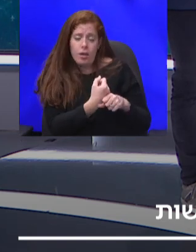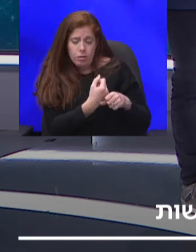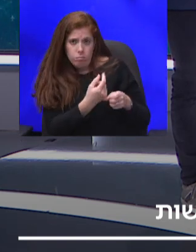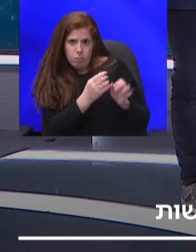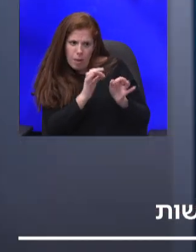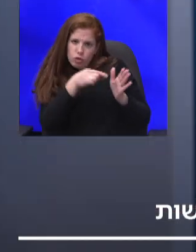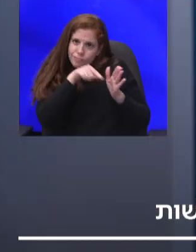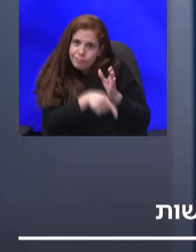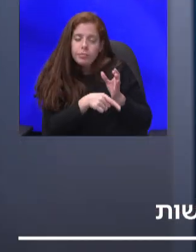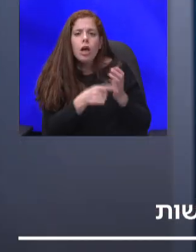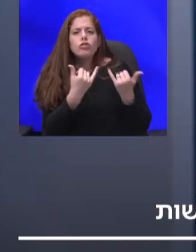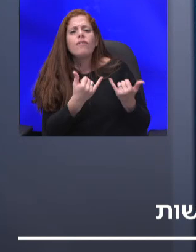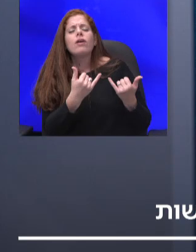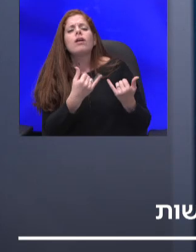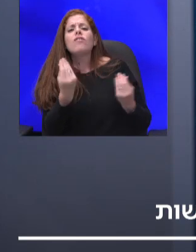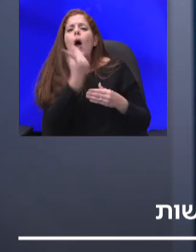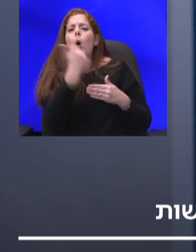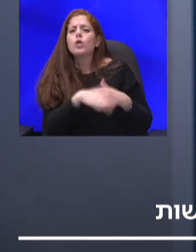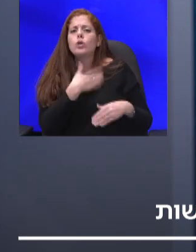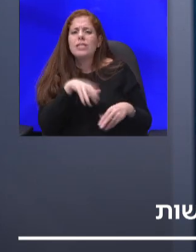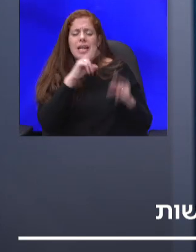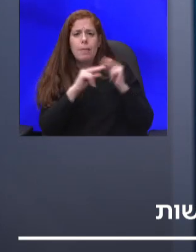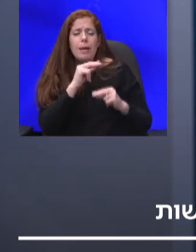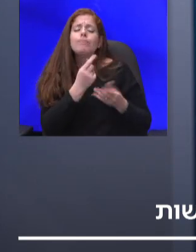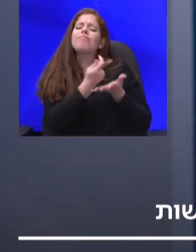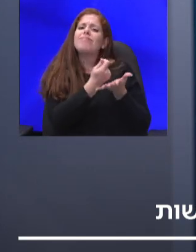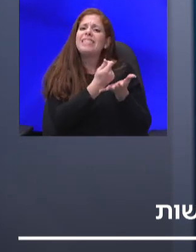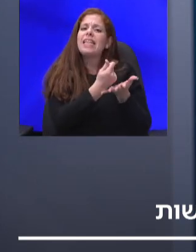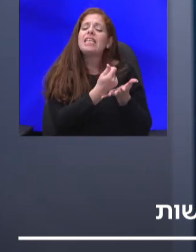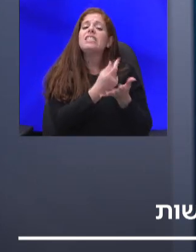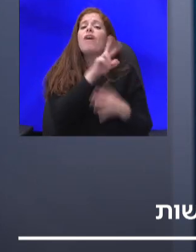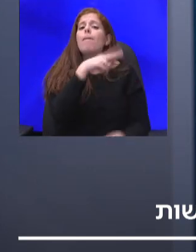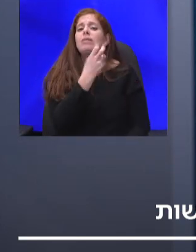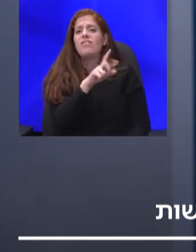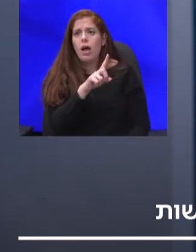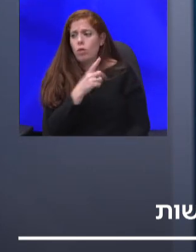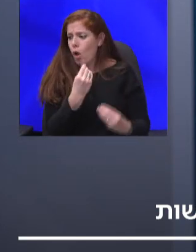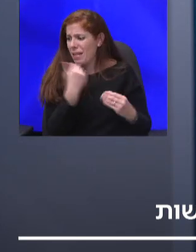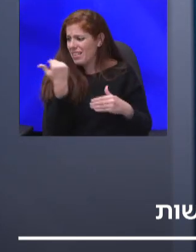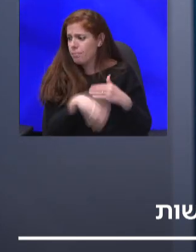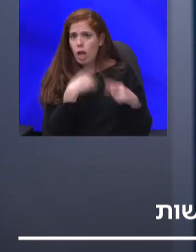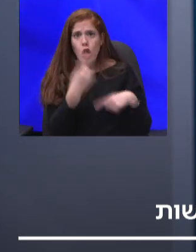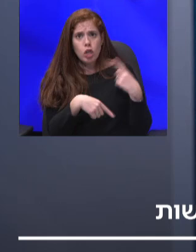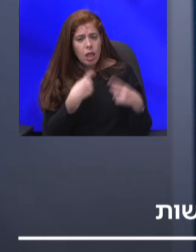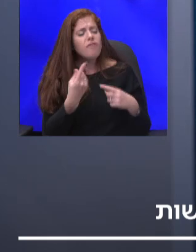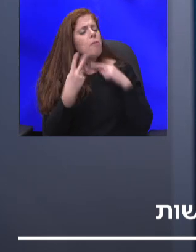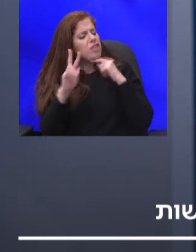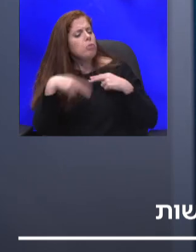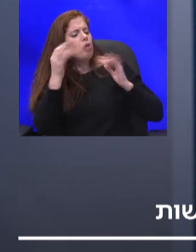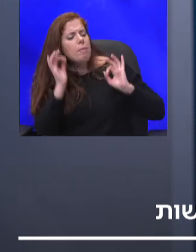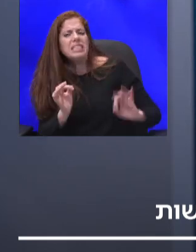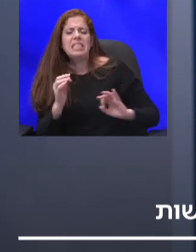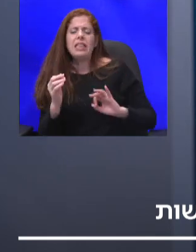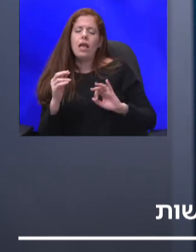עליו, תקציב 2021, אנחנו כפסה מסוף השנה, וסרוצר מבטיח שיהיה בסדר, הוא יביא, אבל זה לא נראה שיש